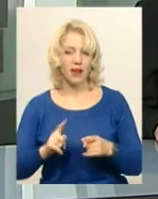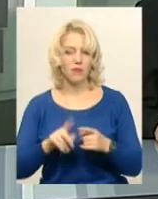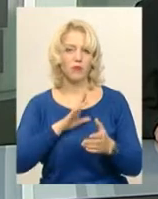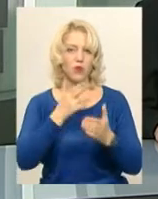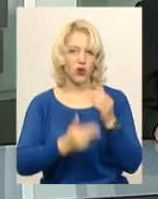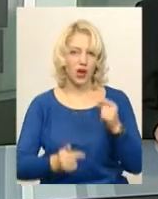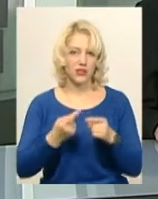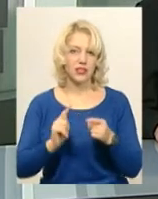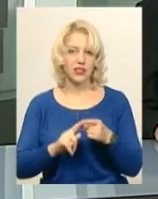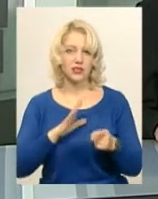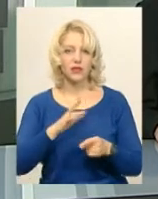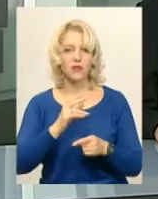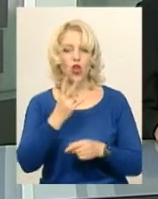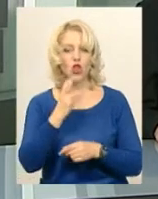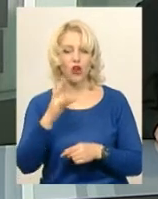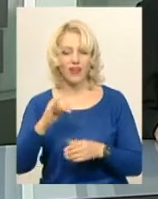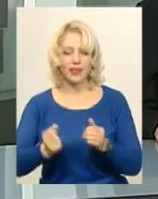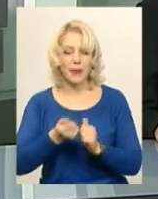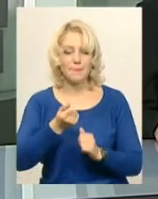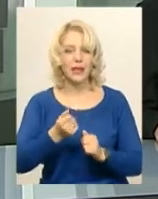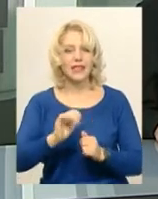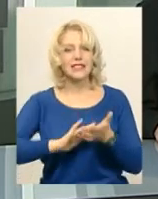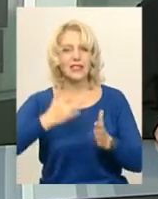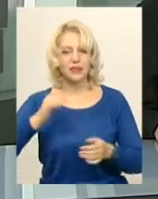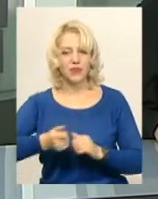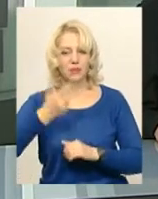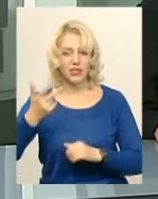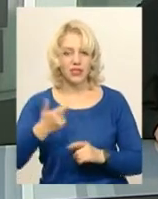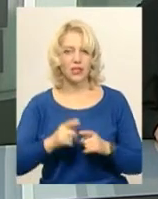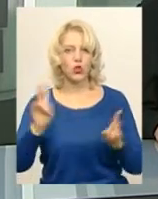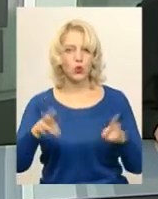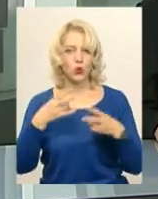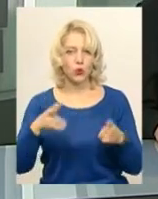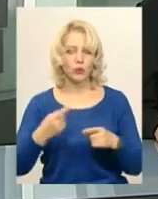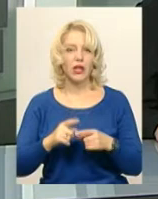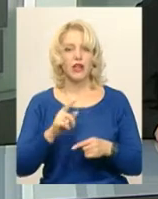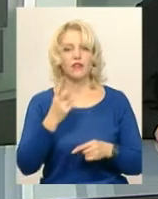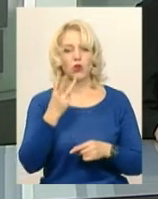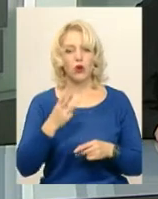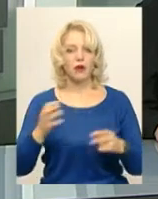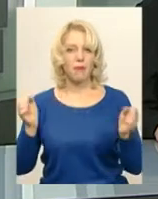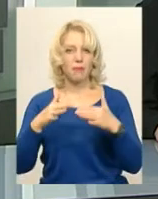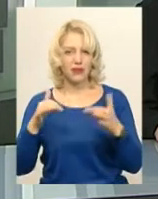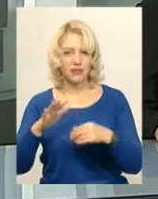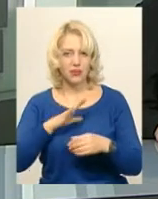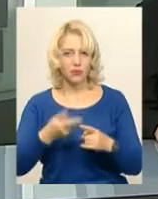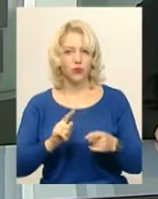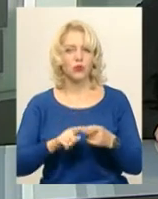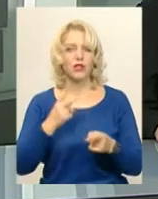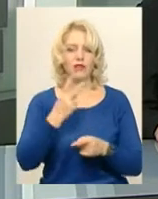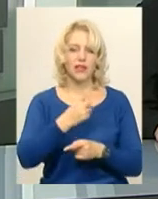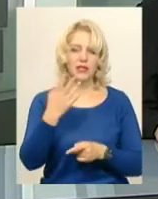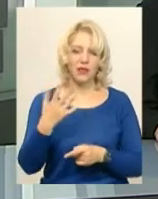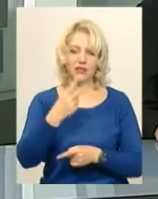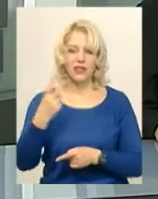зустрічався зі срібним призером Норвегії – клубом «Фьорди». Хмельничани поступилися в трьох партіях – господаря майдайчика 25-23,